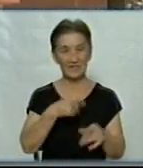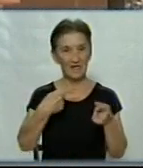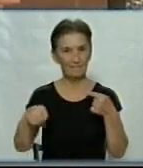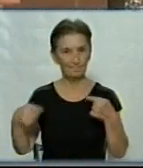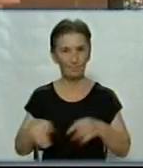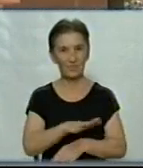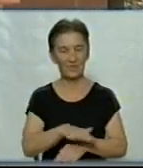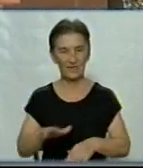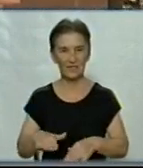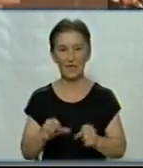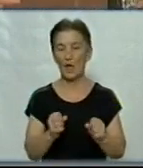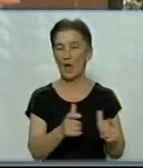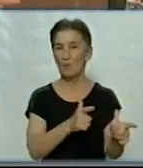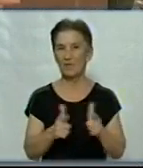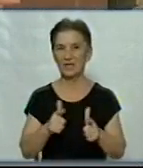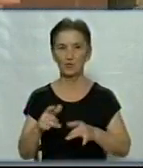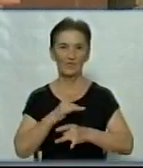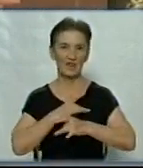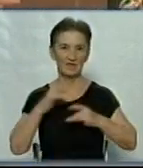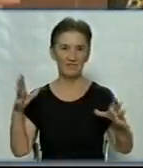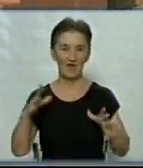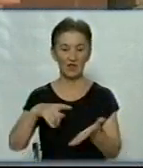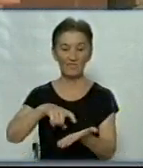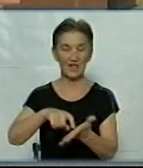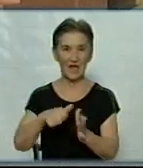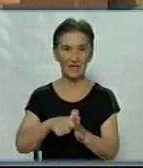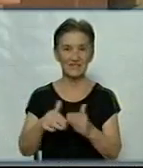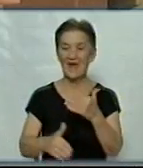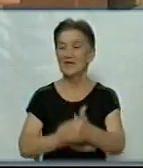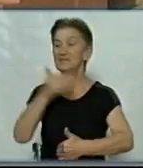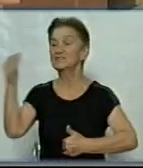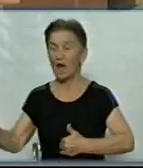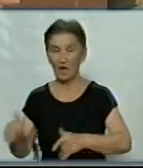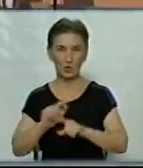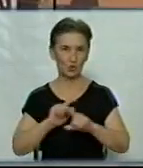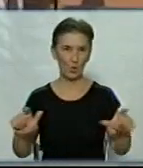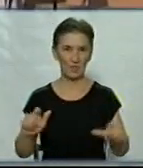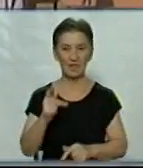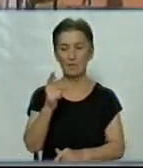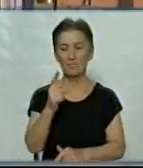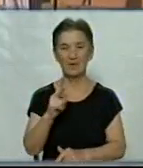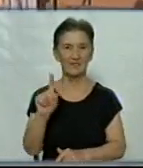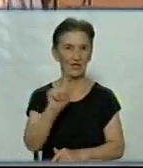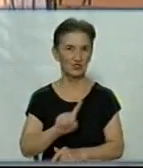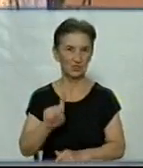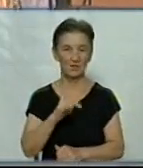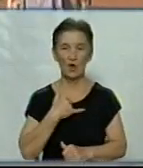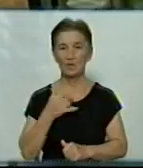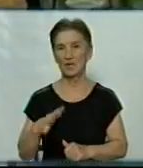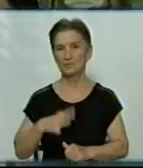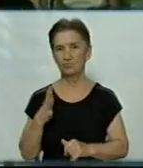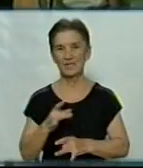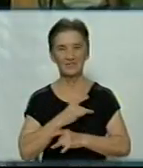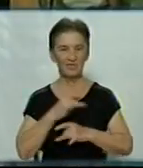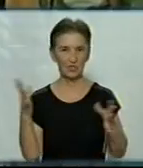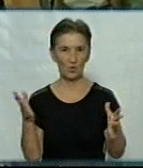підготували для себе свято в класі за межами школи. Тобто півтори години у нас такі будуть святкові заходи.